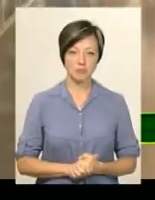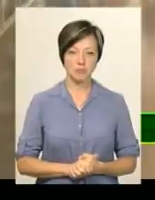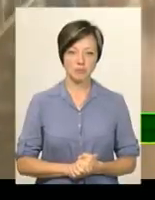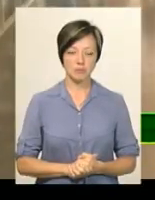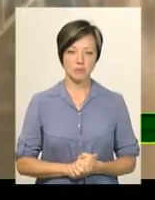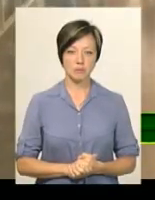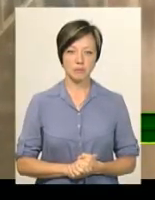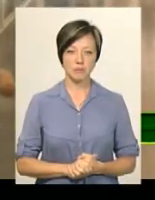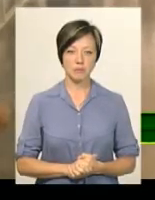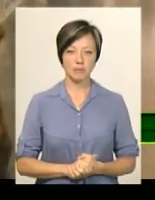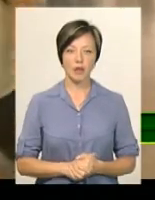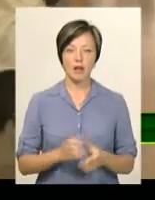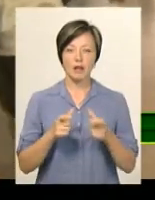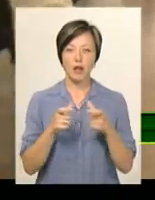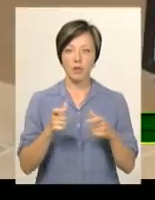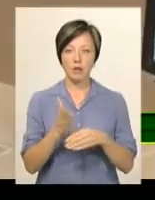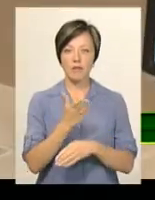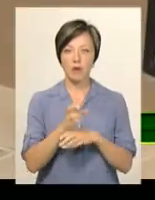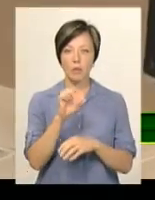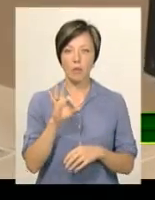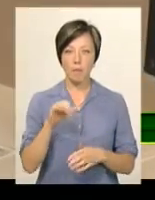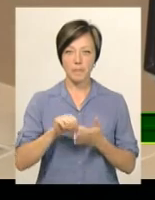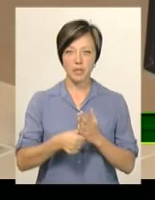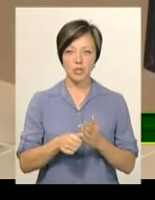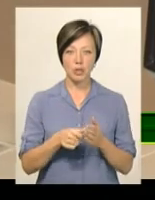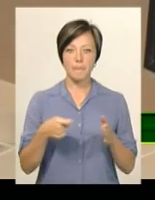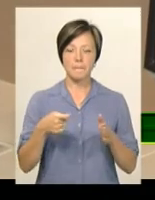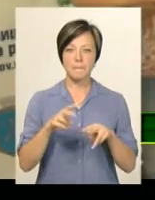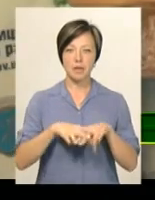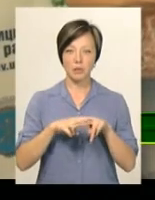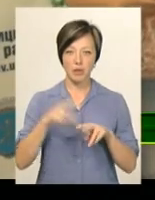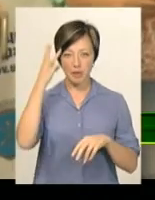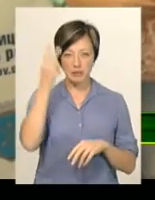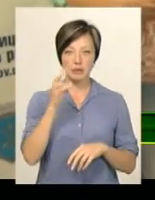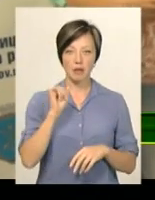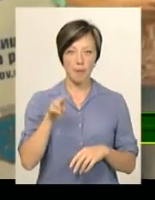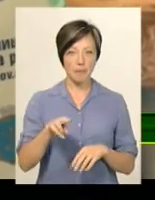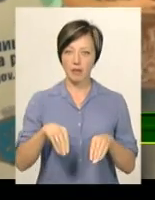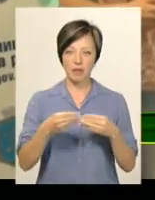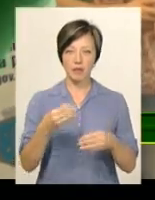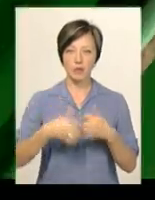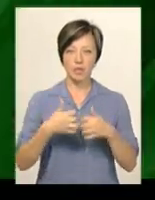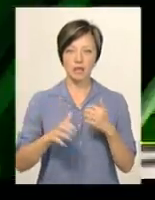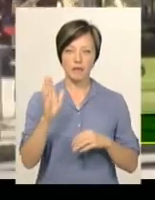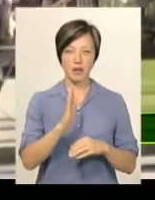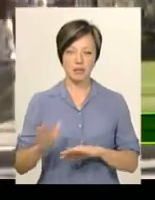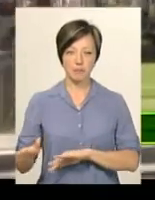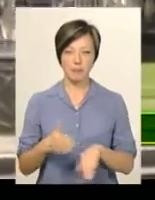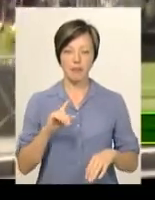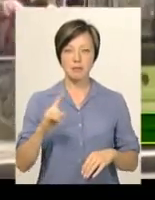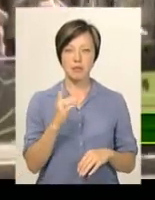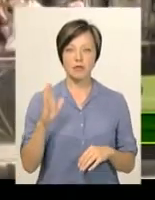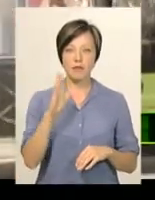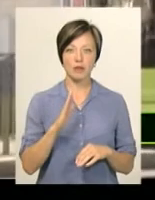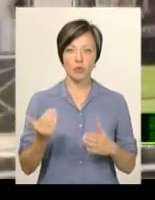Талони на виготовлення біометричних паспортів термінал у Хмельницькому ЦНАПі не видаватиме до середини вересня. З 1